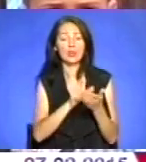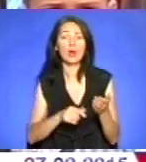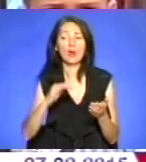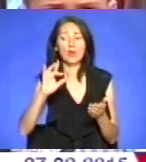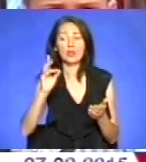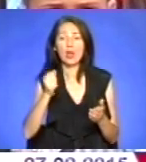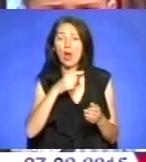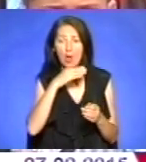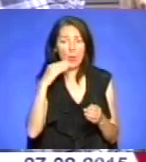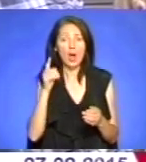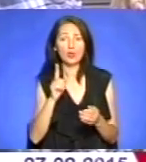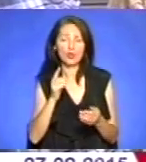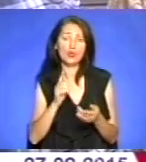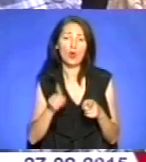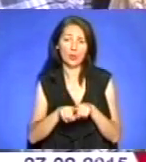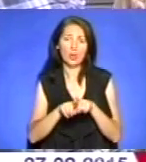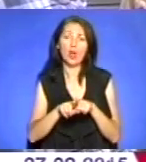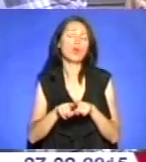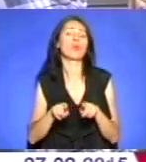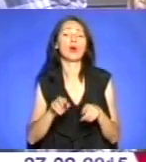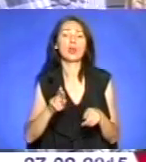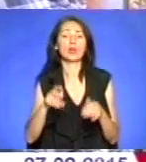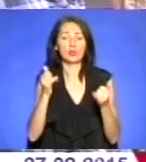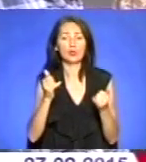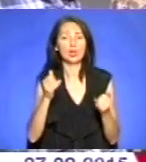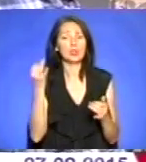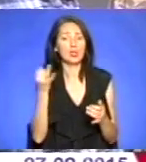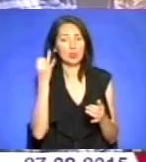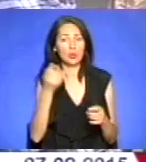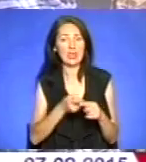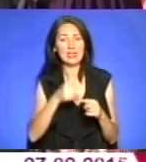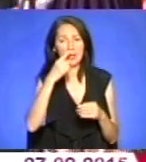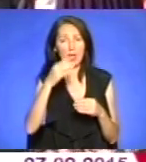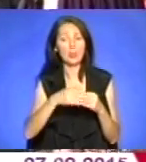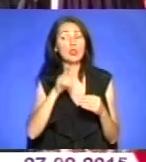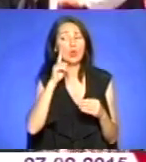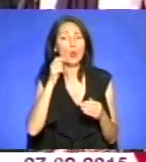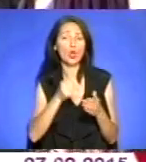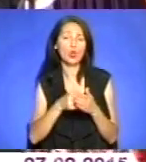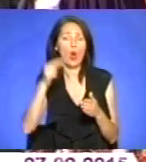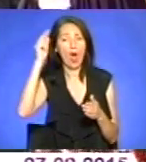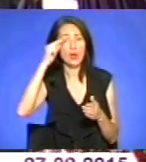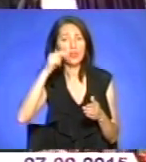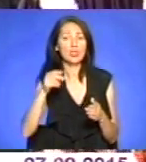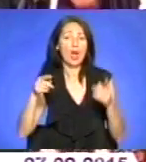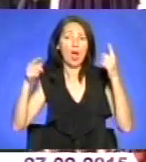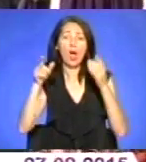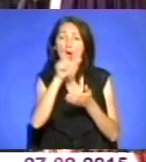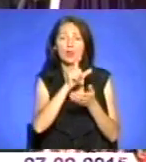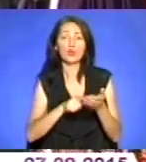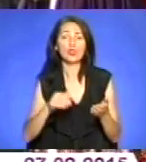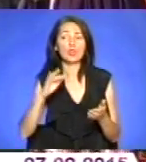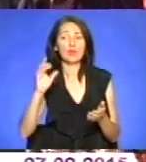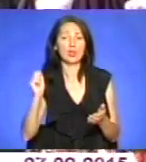сучасною історією України. Це наблизило молодь до вивчення його творчості. Офіційні заходи завершилися, вірші